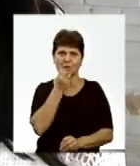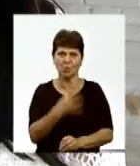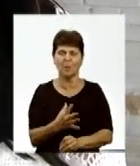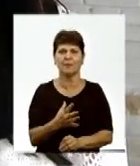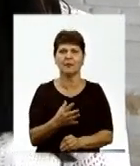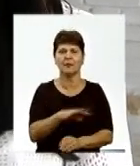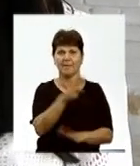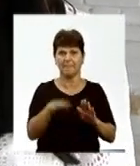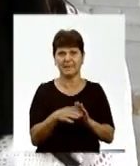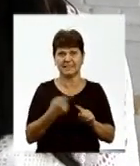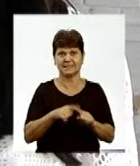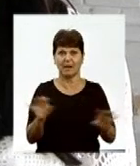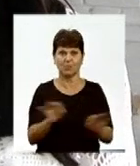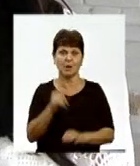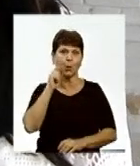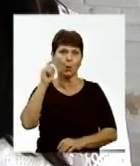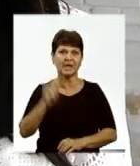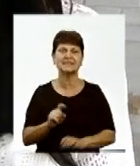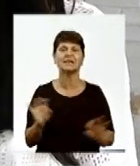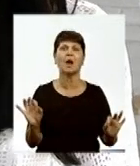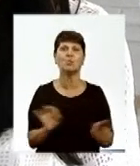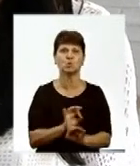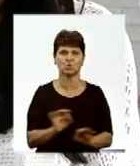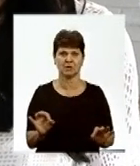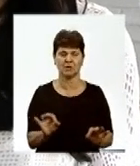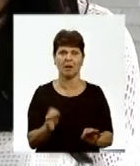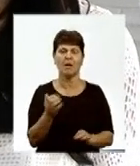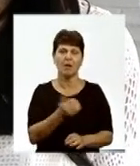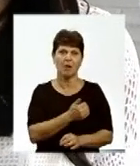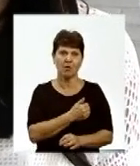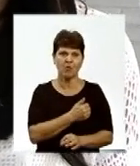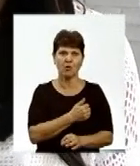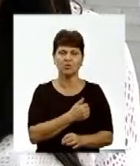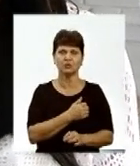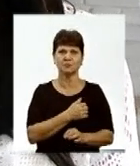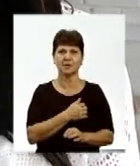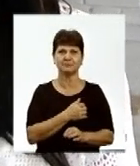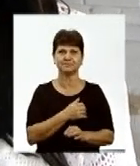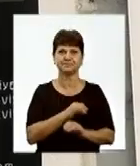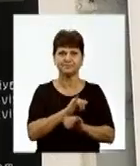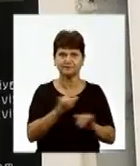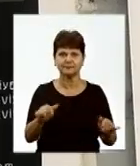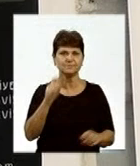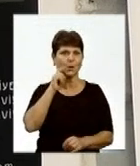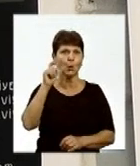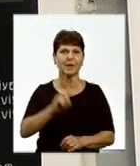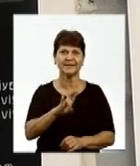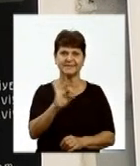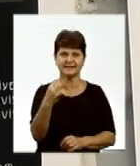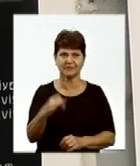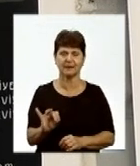під неї. Це українська музика. Ми хочемо продвигати і український